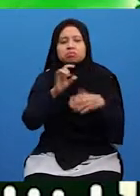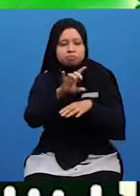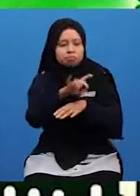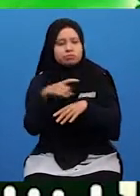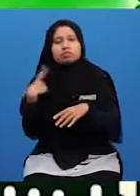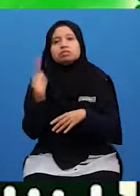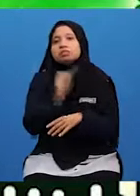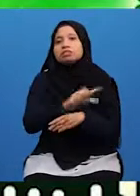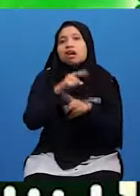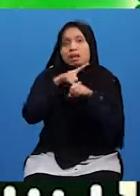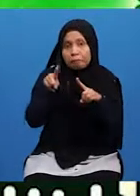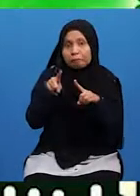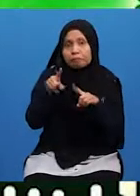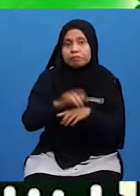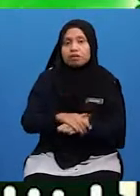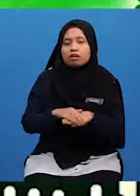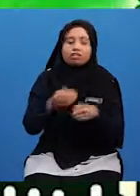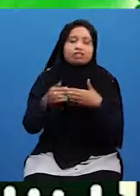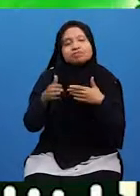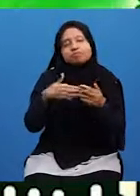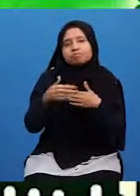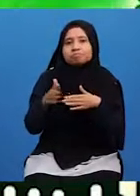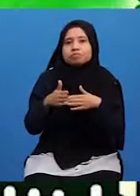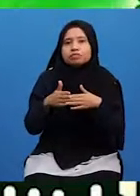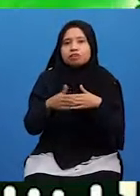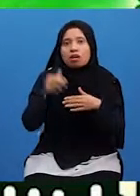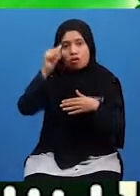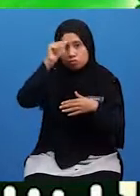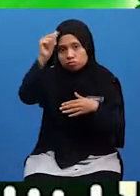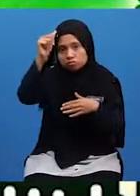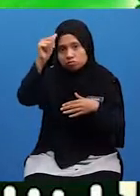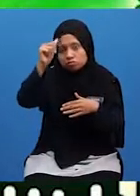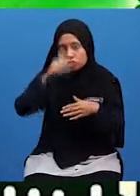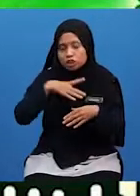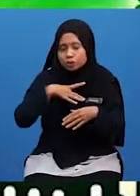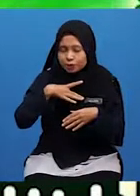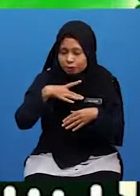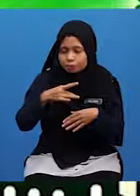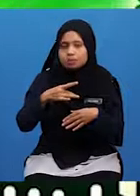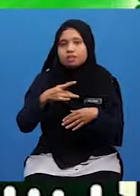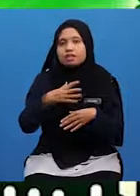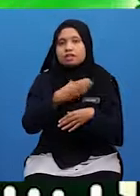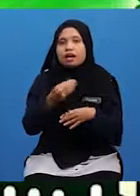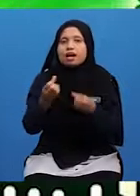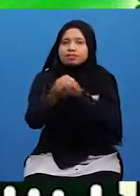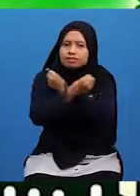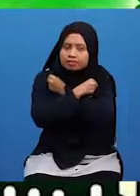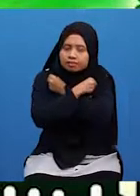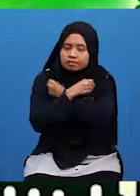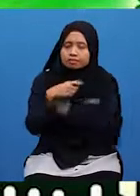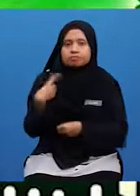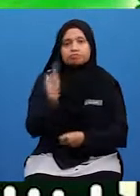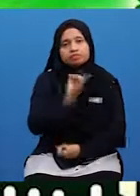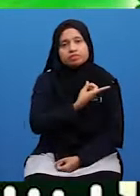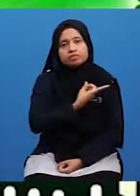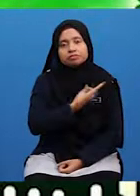Tapi Tak apa Allah Suka Dan sayang